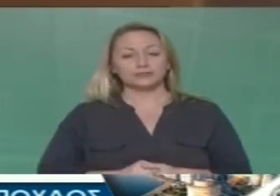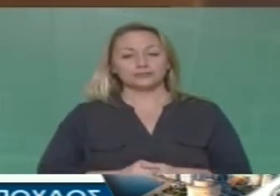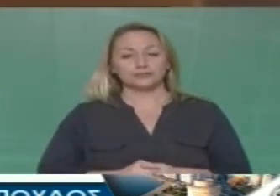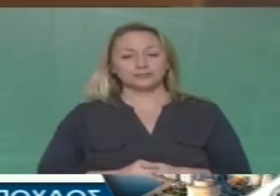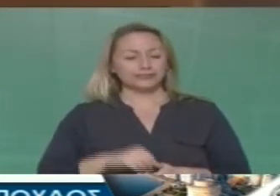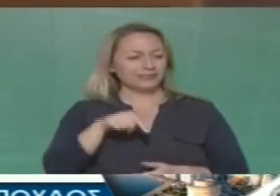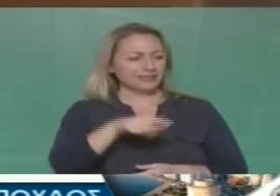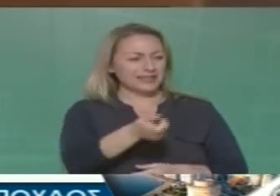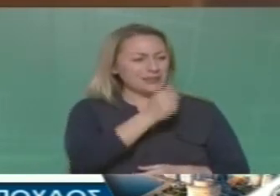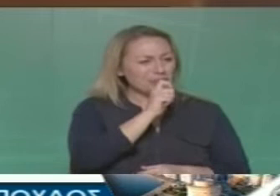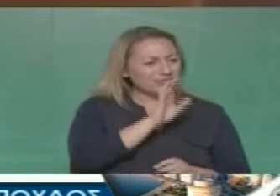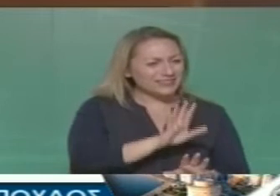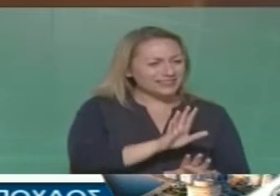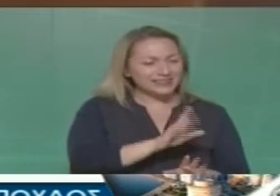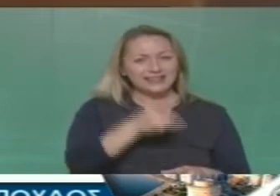Μπορείστε?